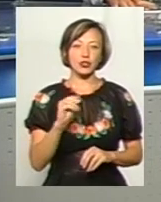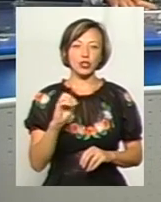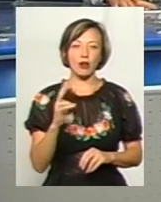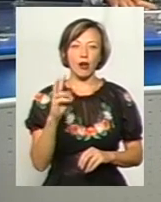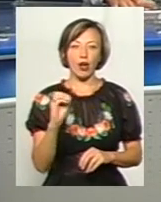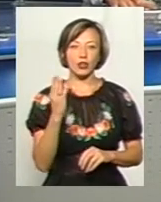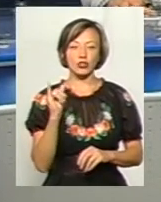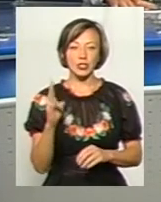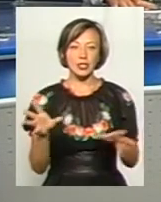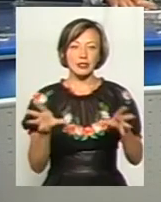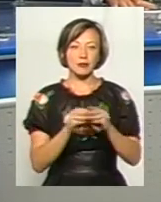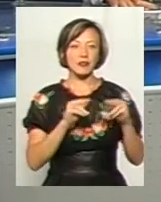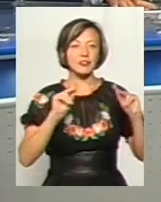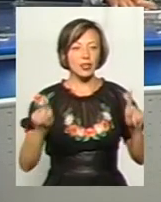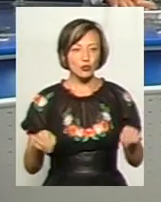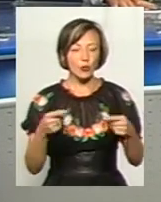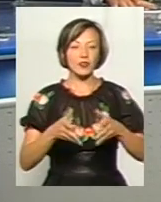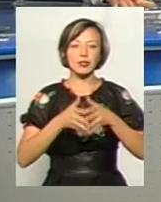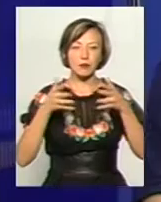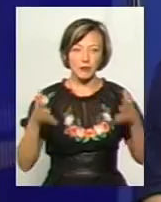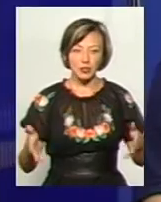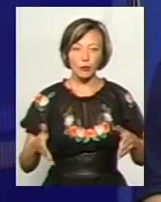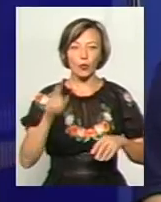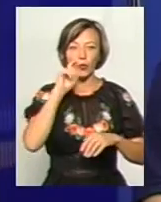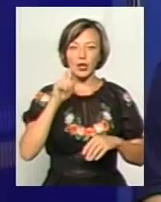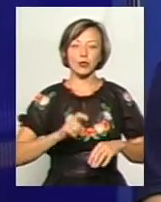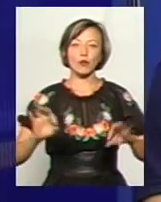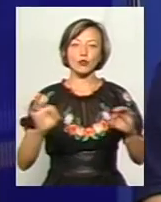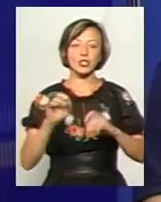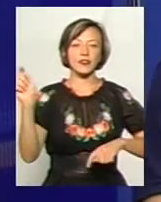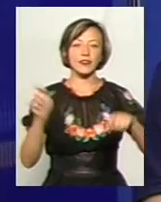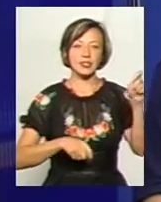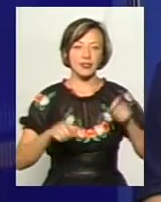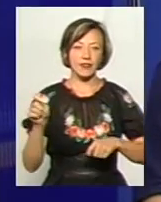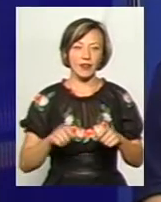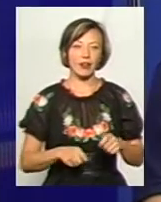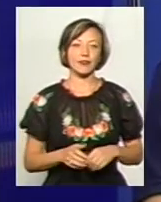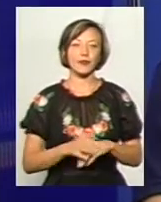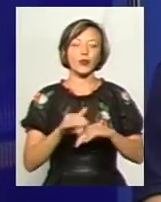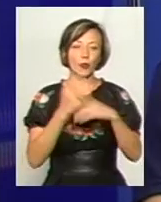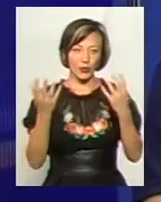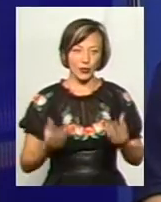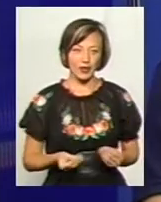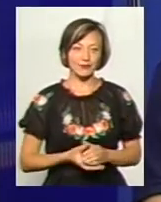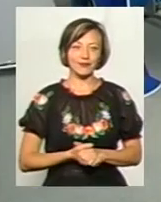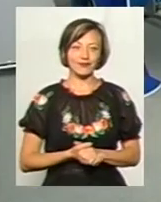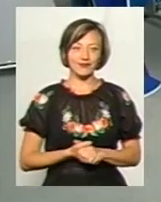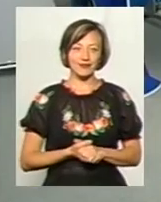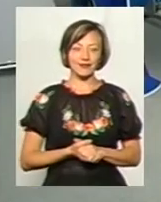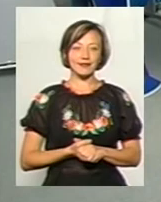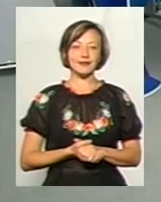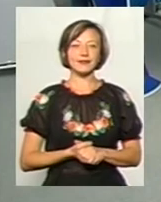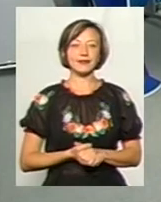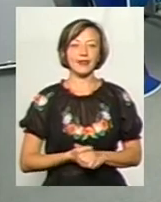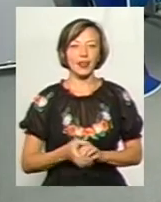співзасновник одного з наймасштабніших українських музичних фестивалів «Файне місто». Доброго дня. Доброго вечора. Отож, власне,